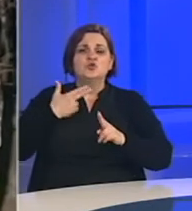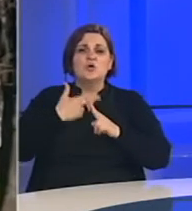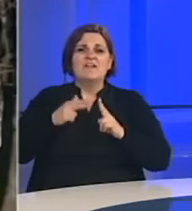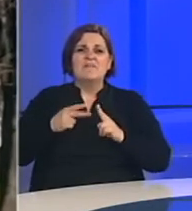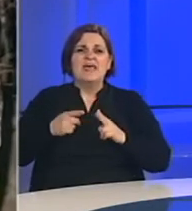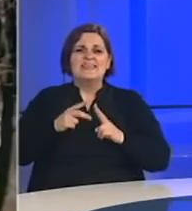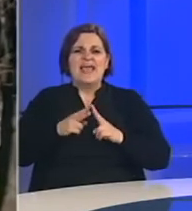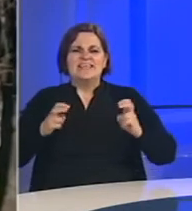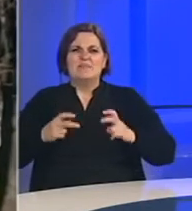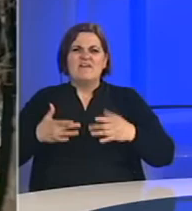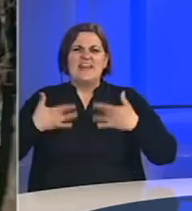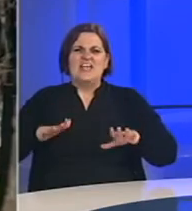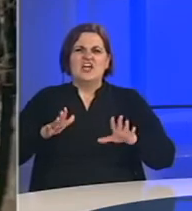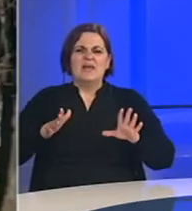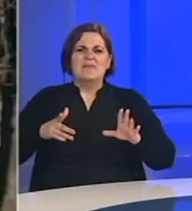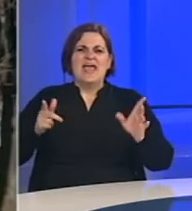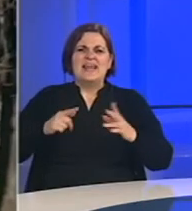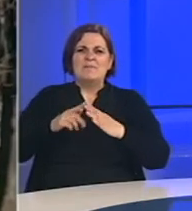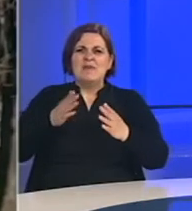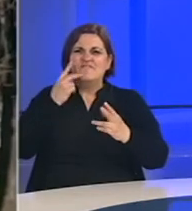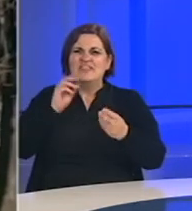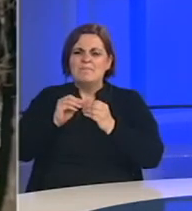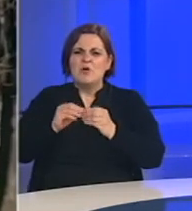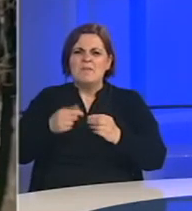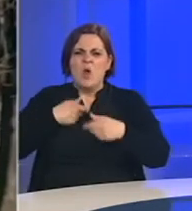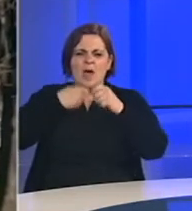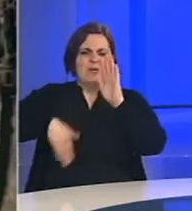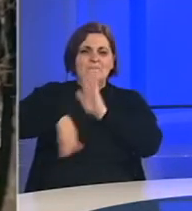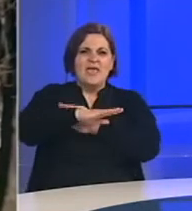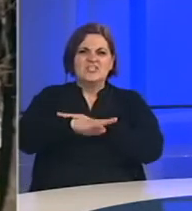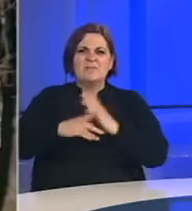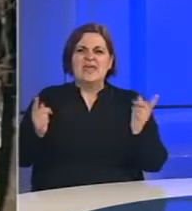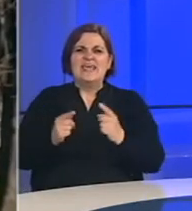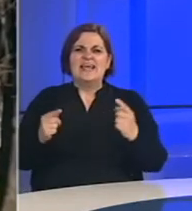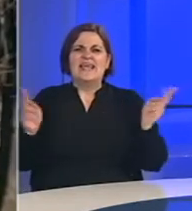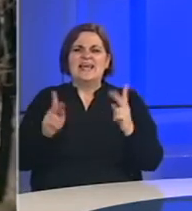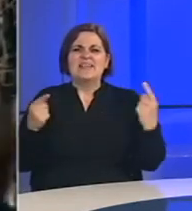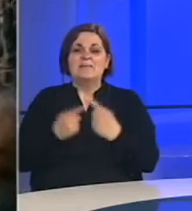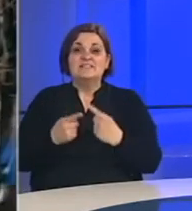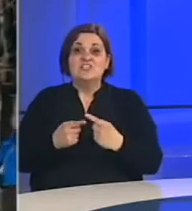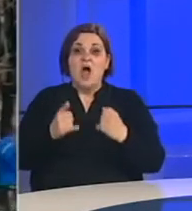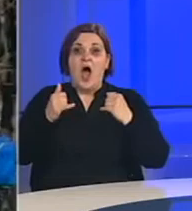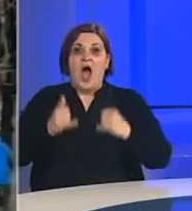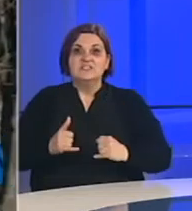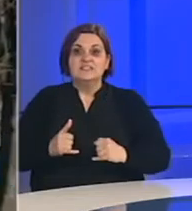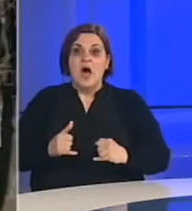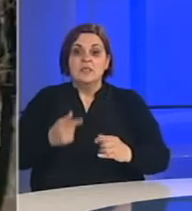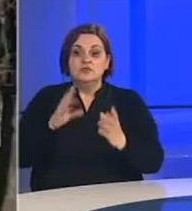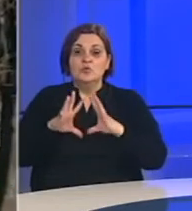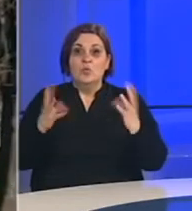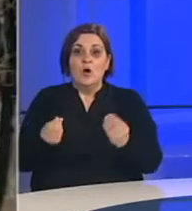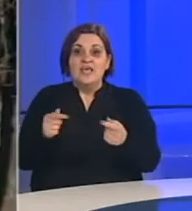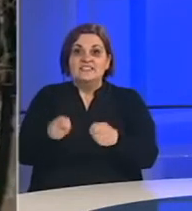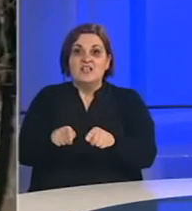izbjegavanjem ili napuštanjem prostorija ili nekim dosta kratkim afektivnim svađama sada u ovom trenutku eskaliraju.